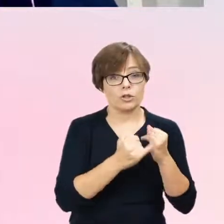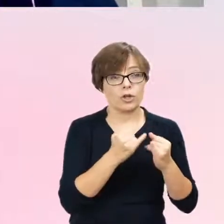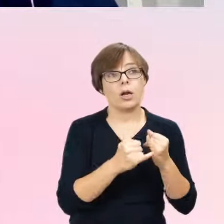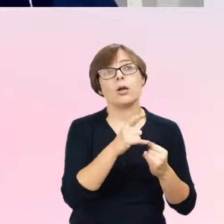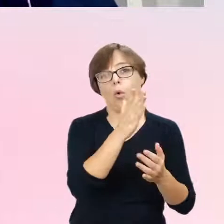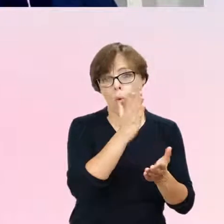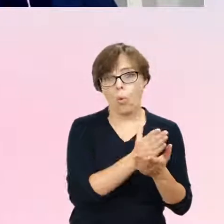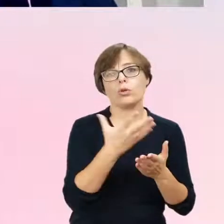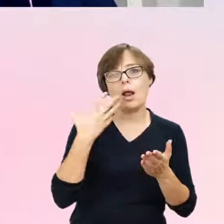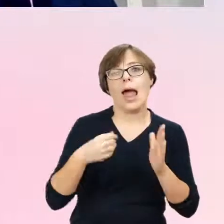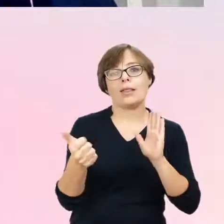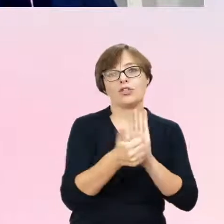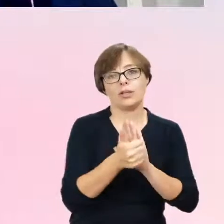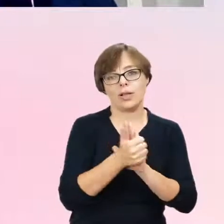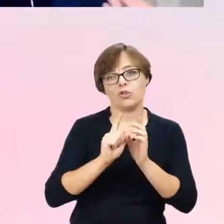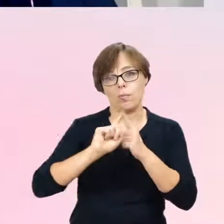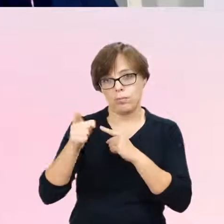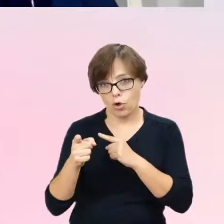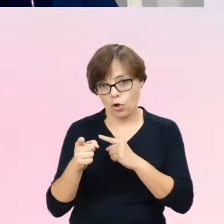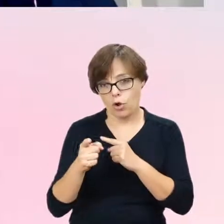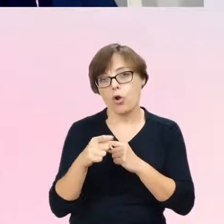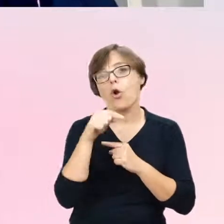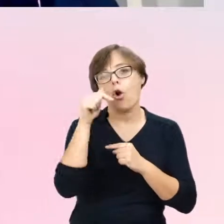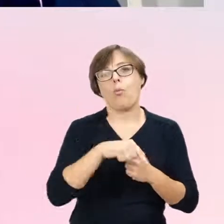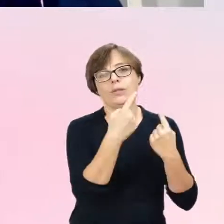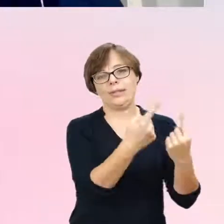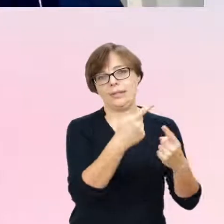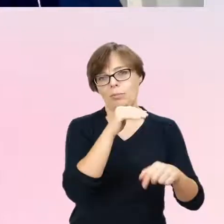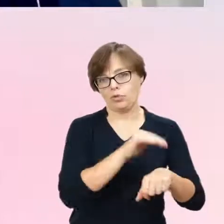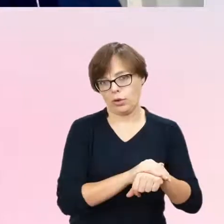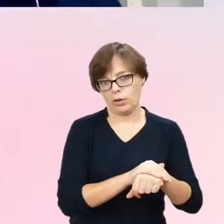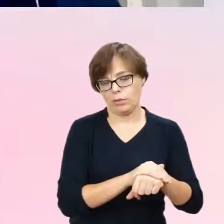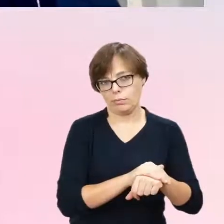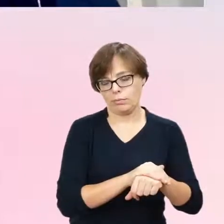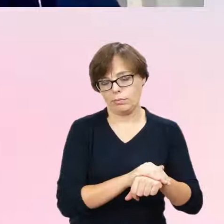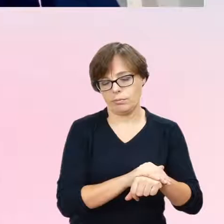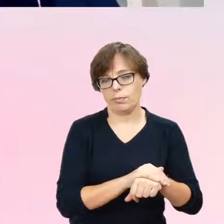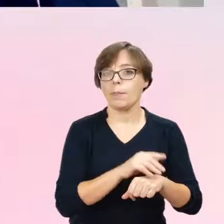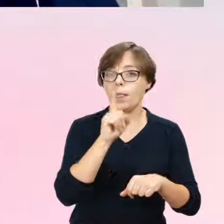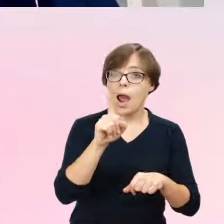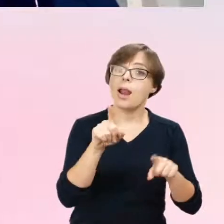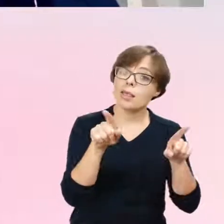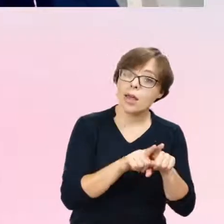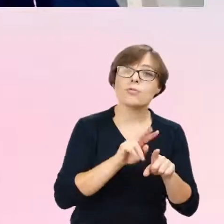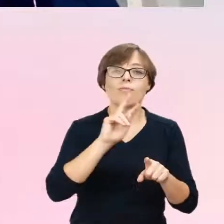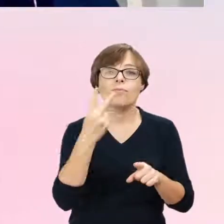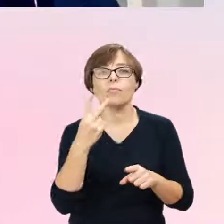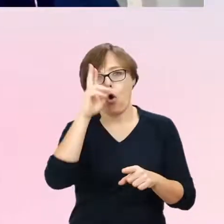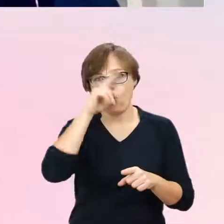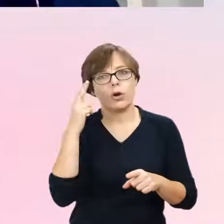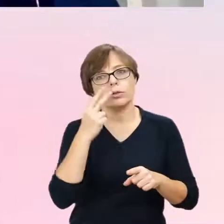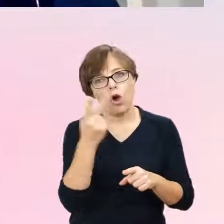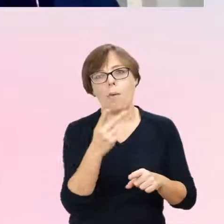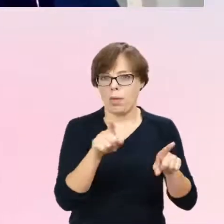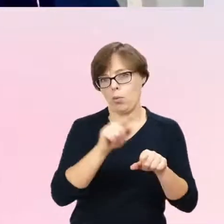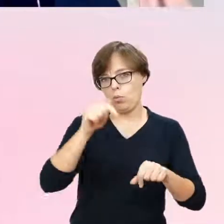powyżej 16 lat, musi sam wyrazić zgodę, ale jego rodzice również. I co